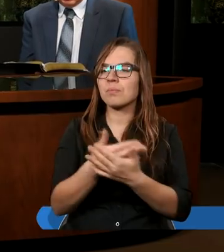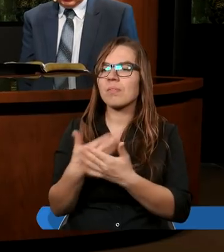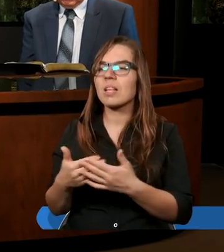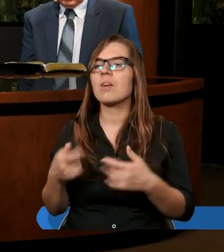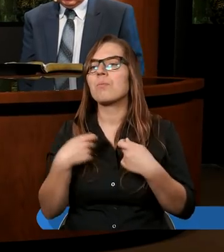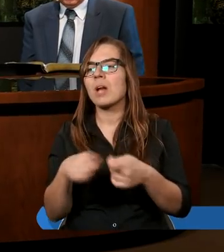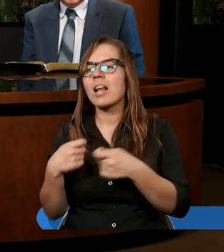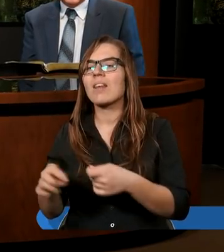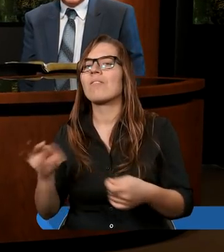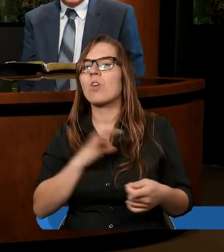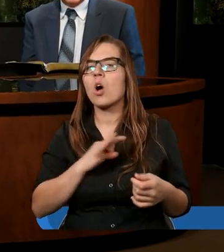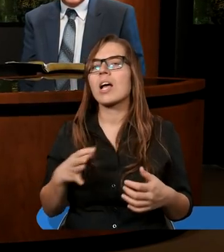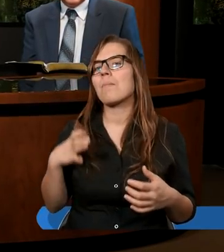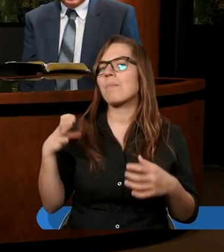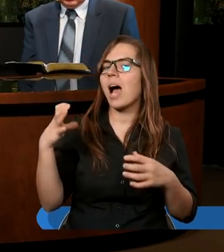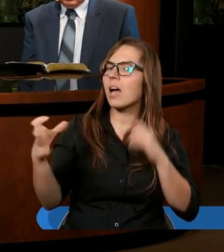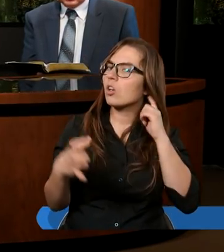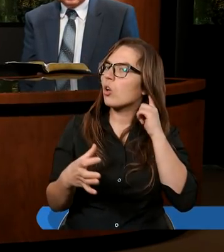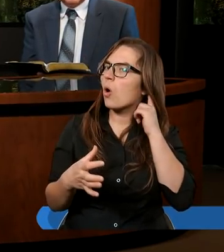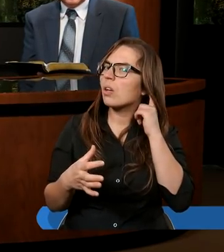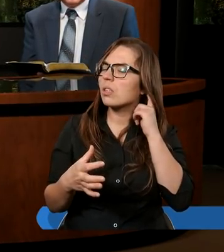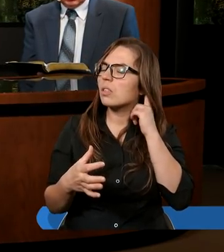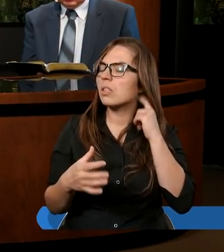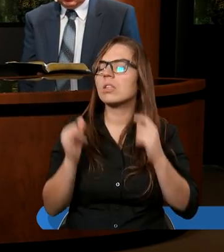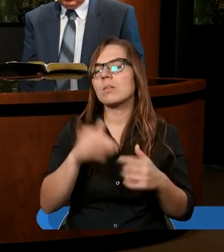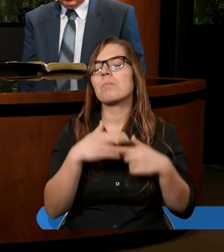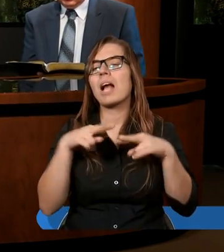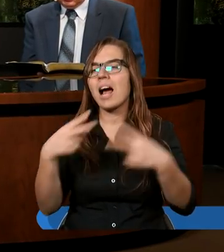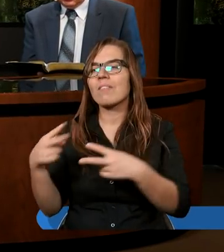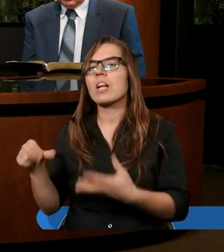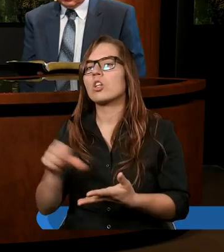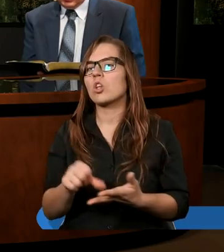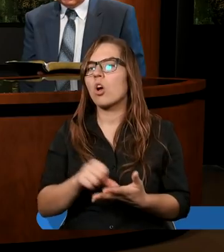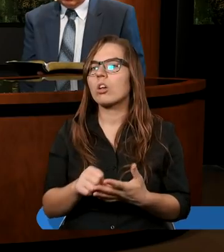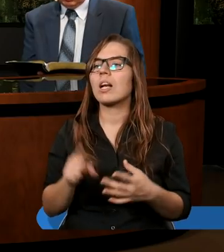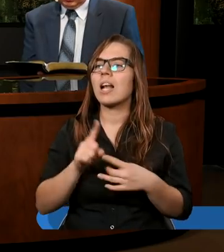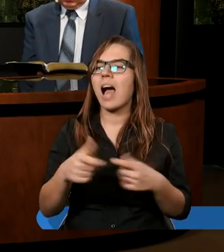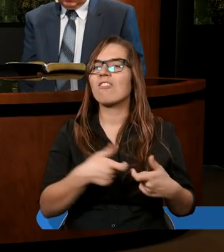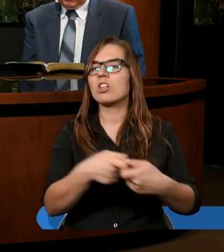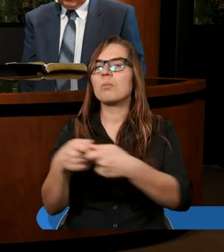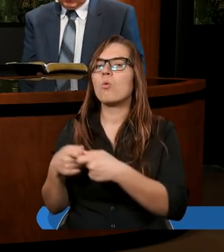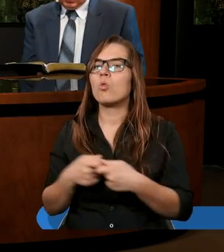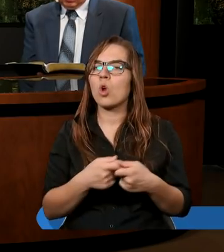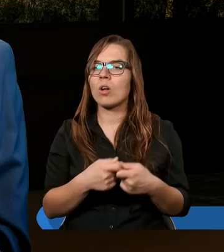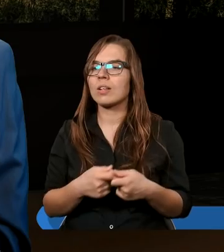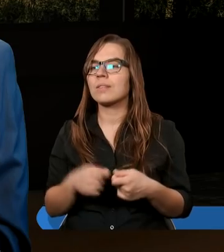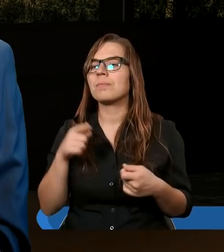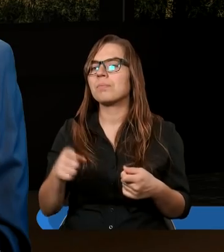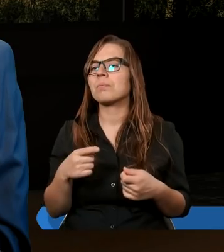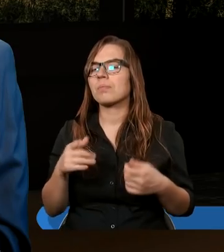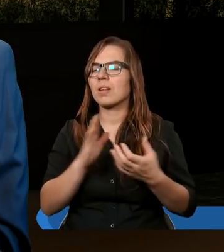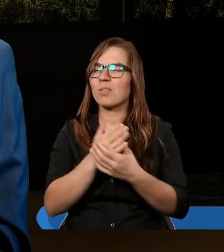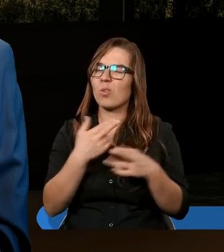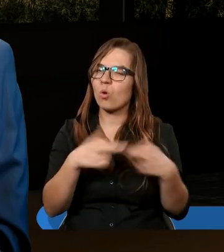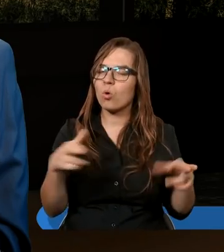sprzedawali swoje majątności i przekazywali środki dla wspólnoty. Różnica